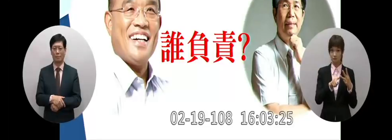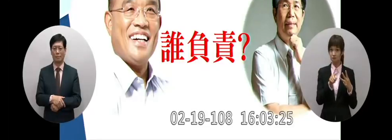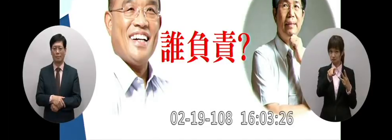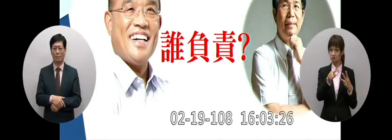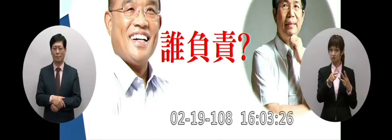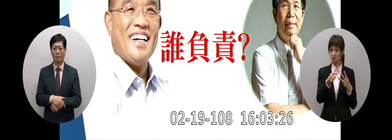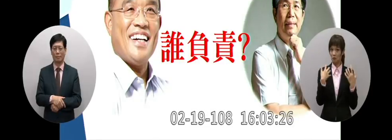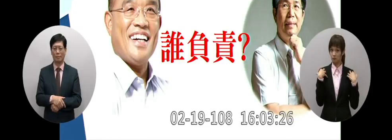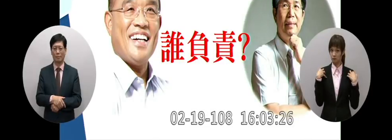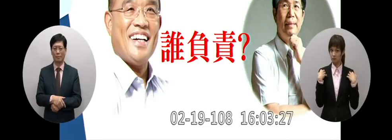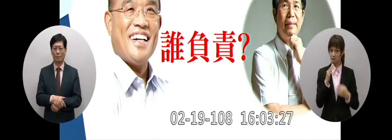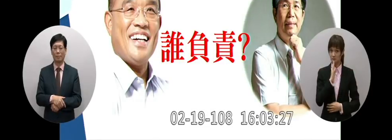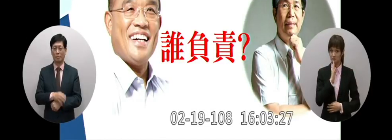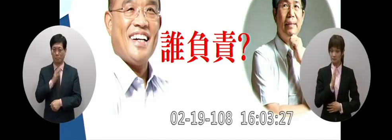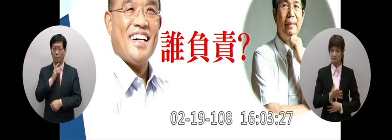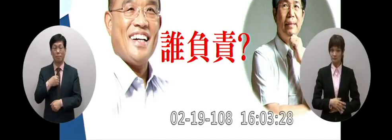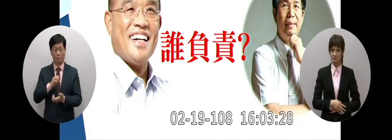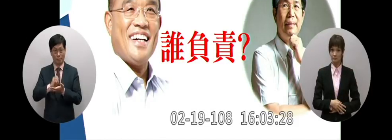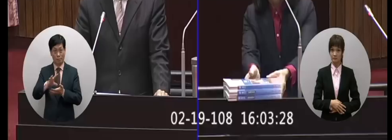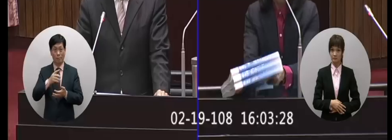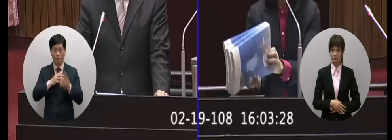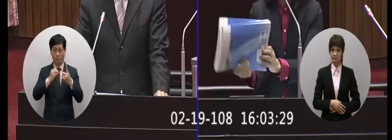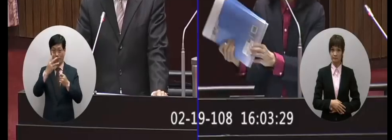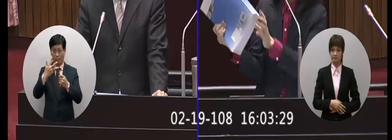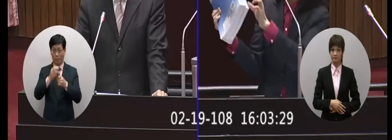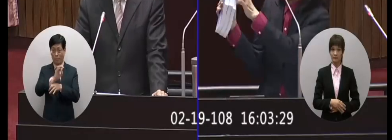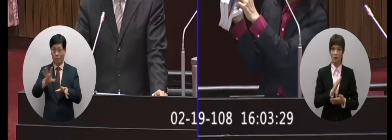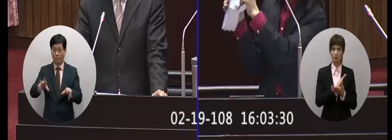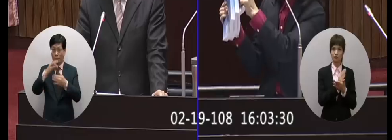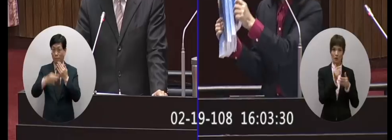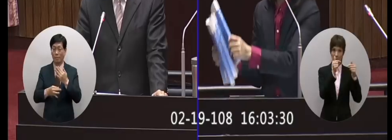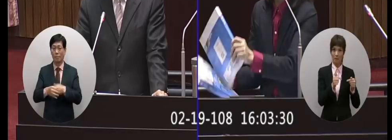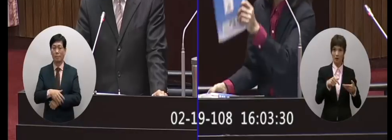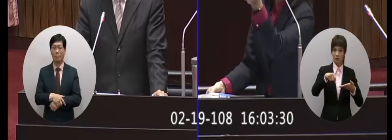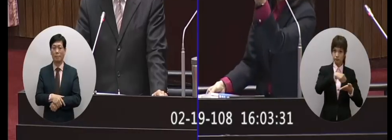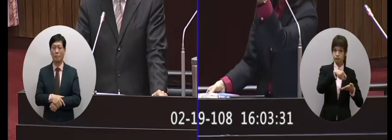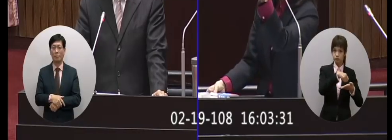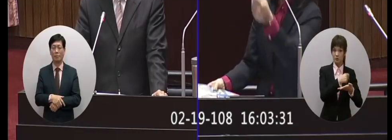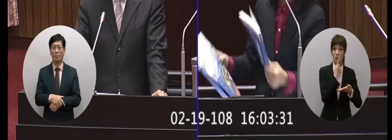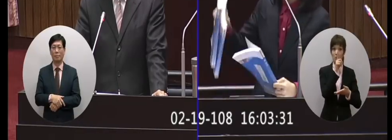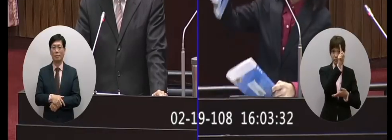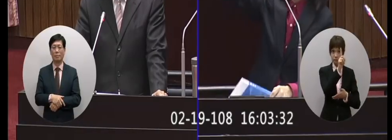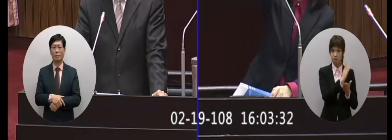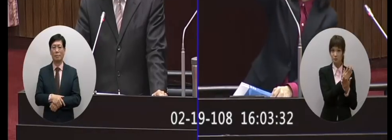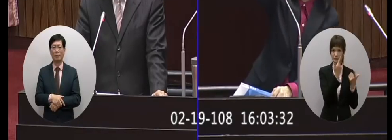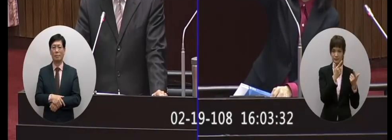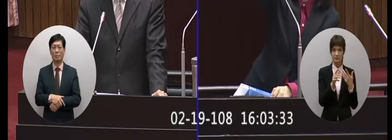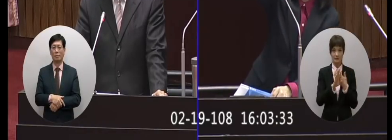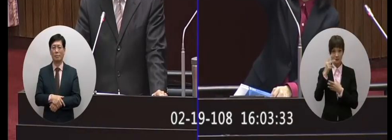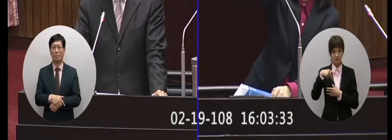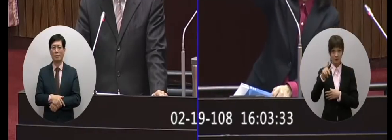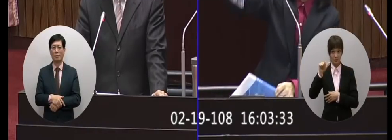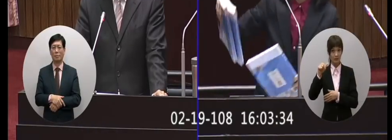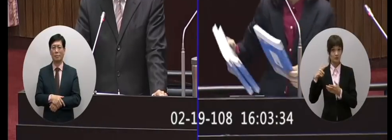責是跟委員報告108課編書喔不只是編這本書喔你知道還有教師用